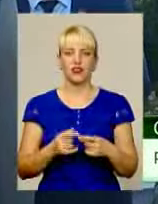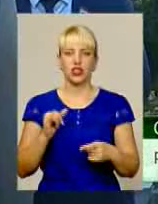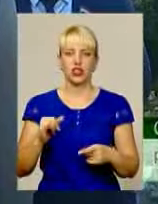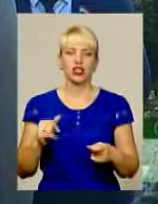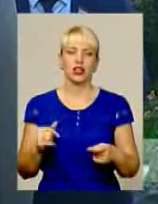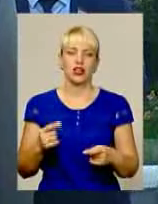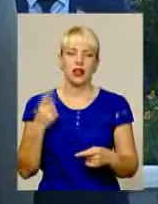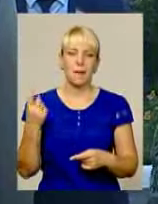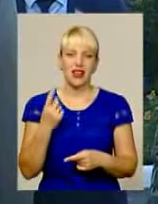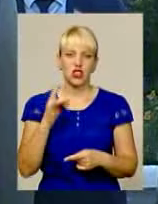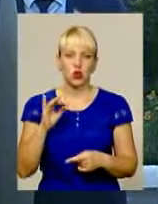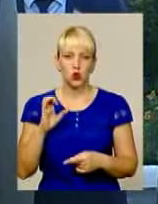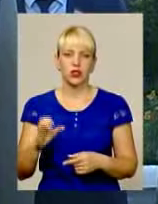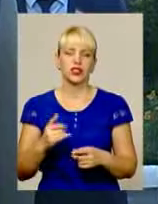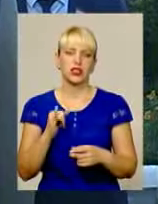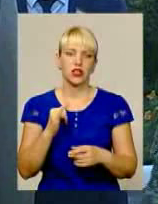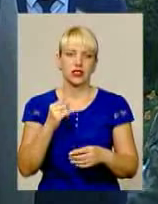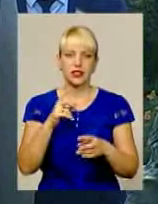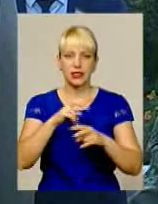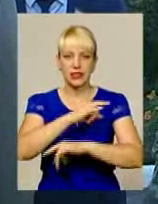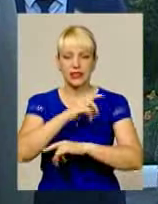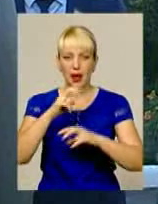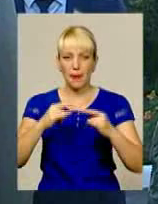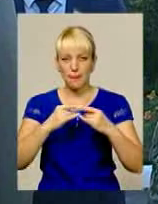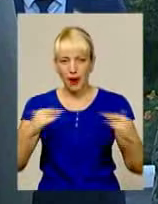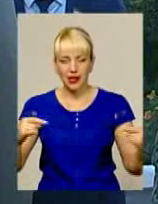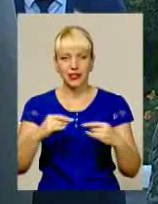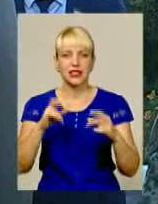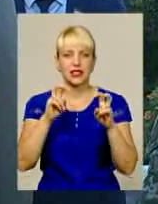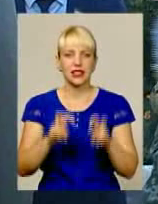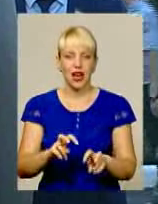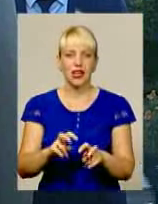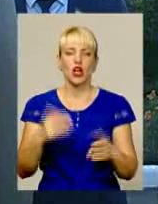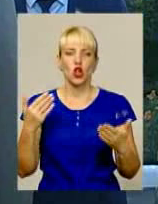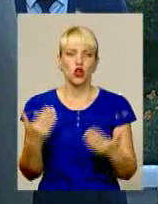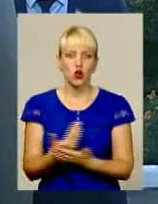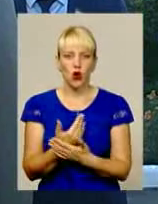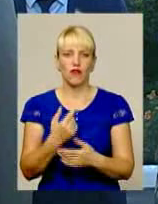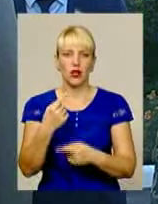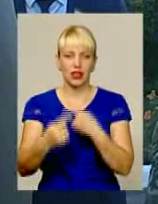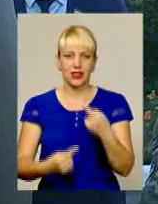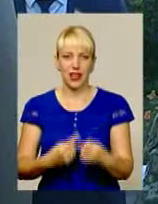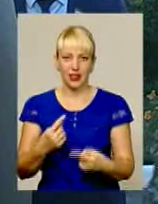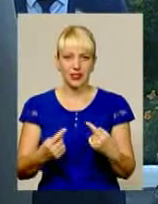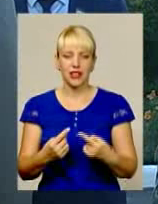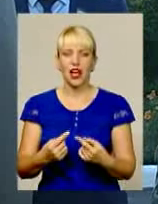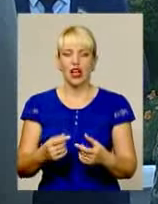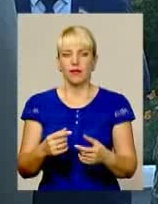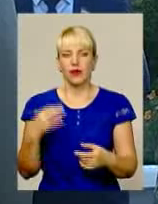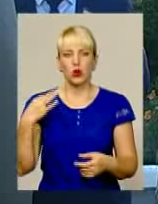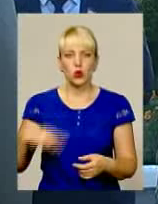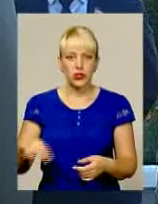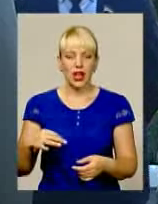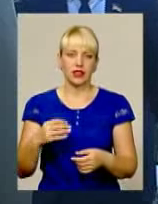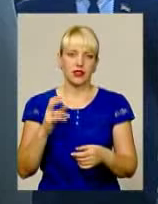курс. І сьогодні за парти сідає нова генерація студентів, курсантів, офіцерів,